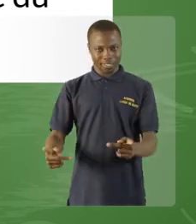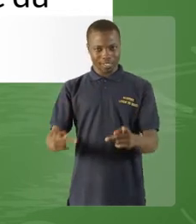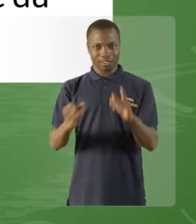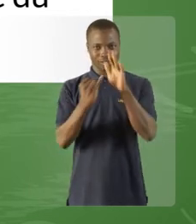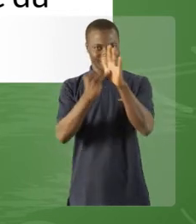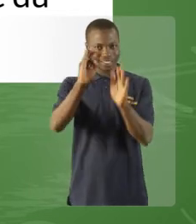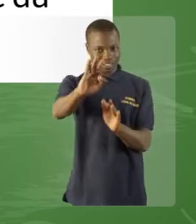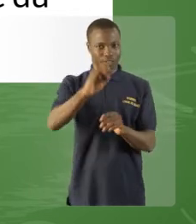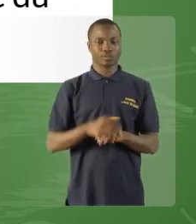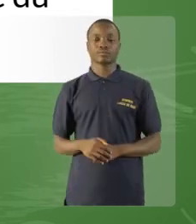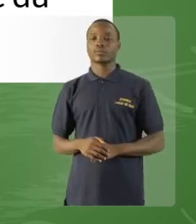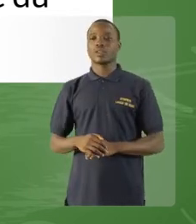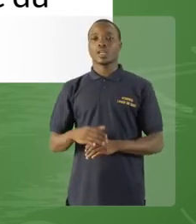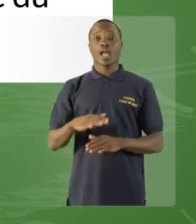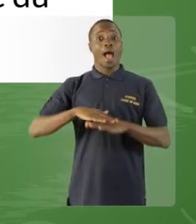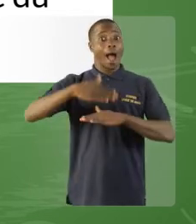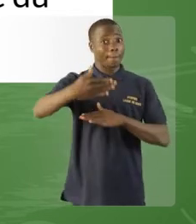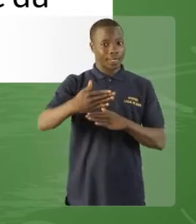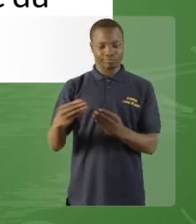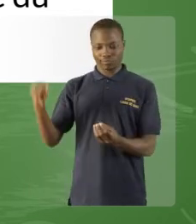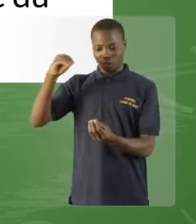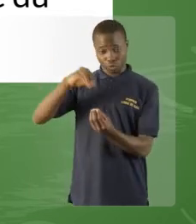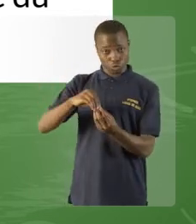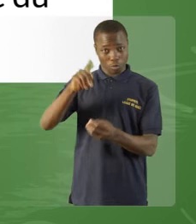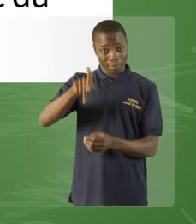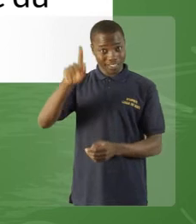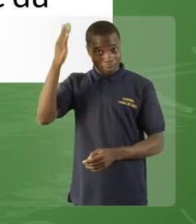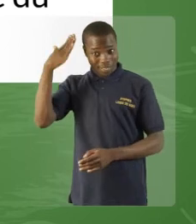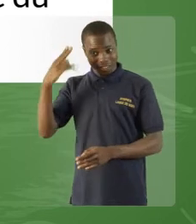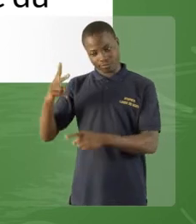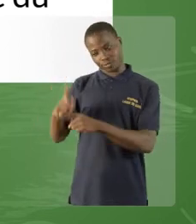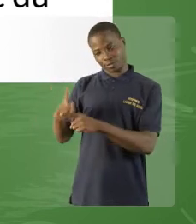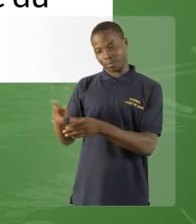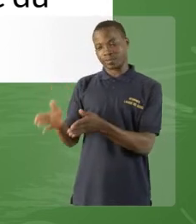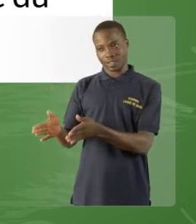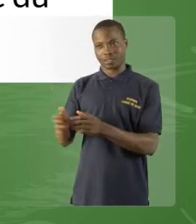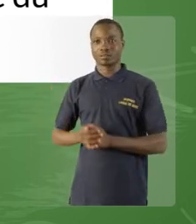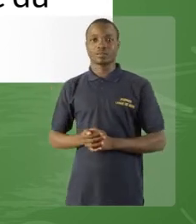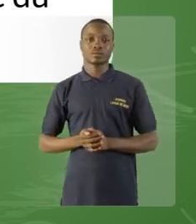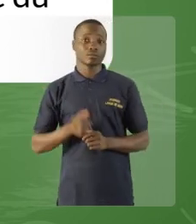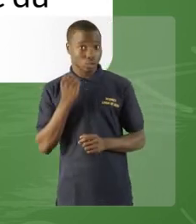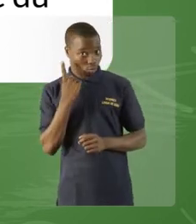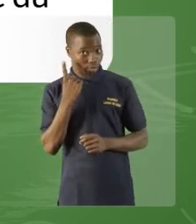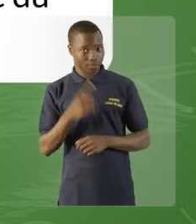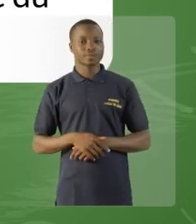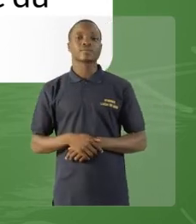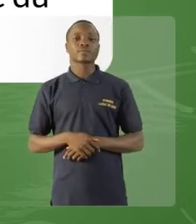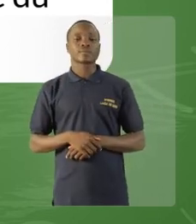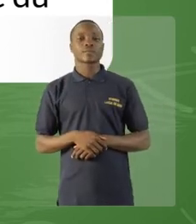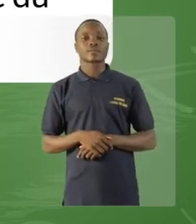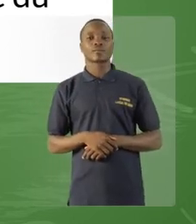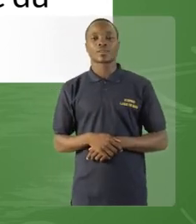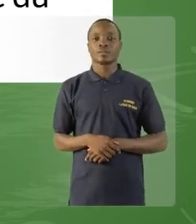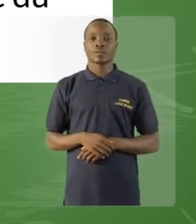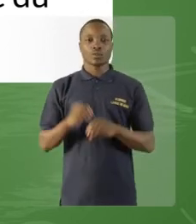« avoir » ou l'auxiliaire « être » au présent de l'indicatif. Puis,